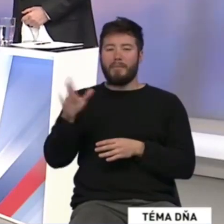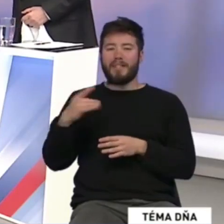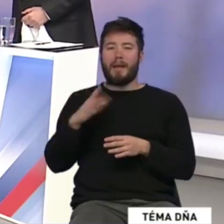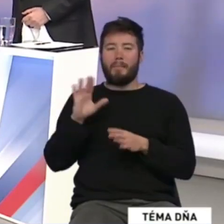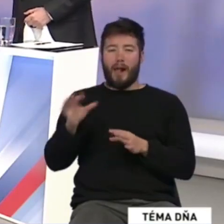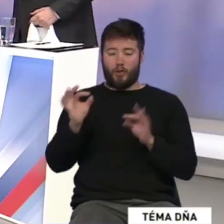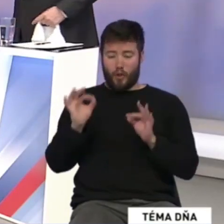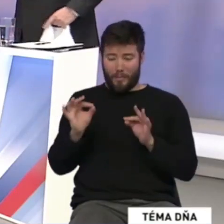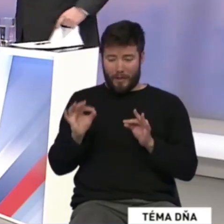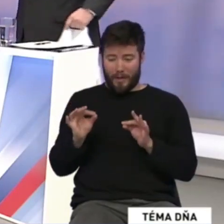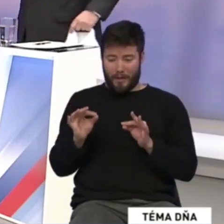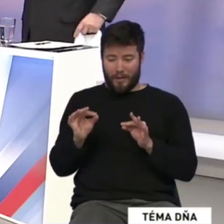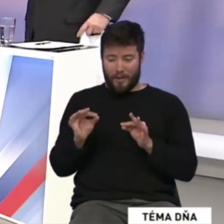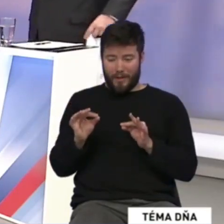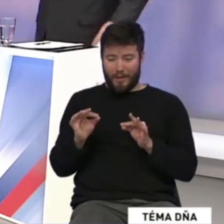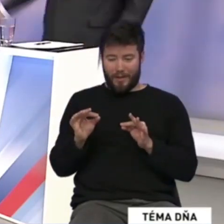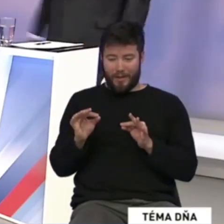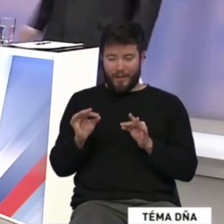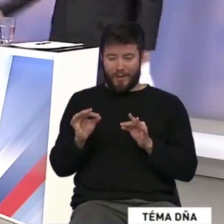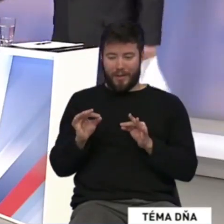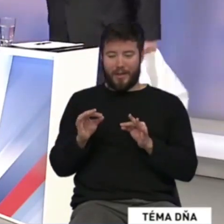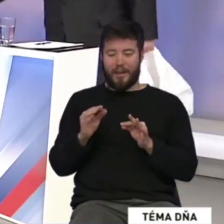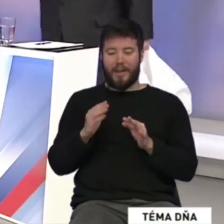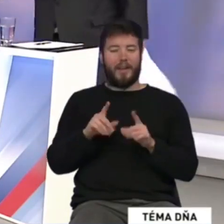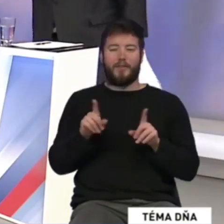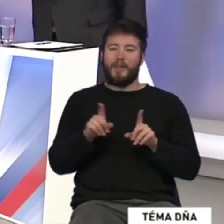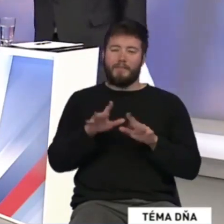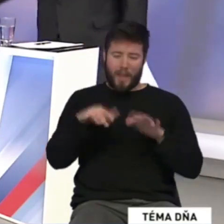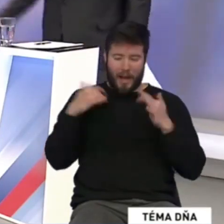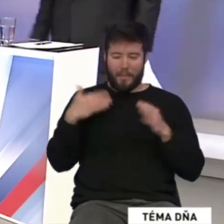a nie vždy je to najlepšie byť v parlamente. Ďakujem.